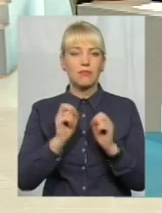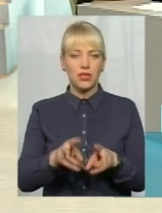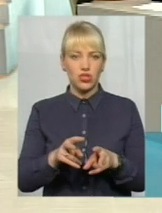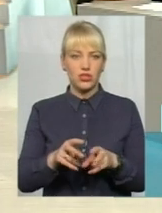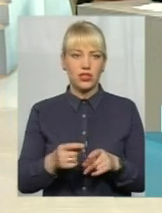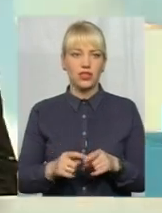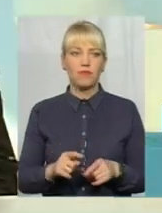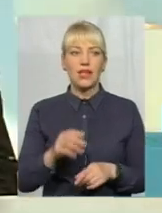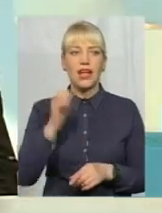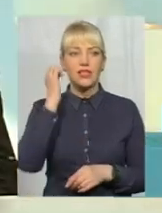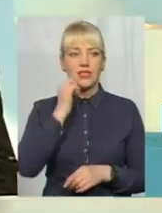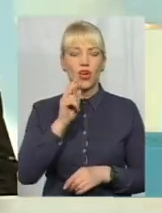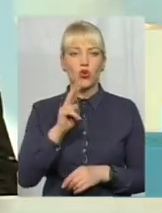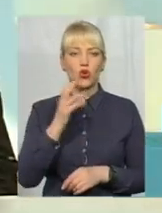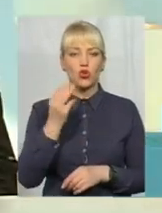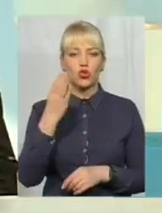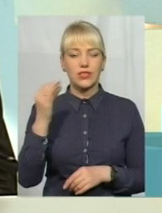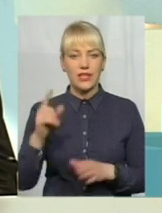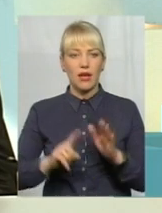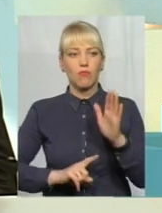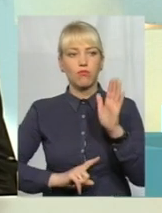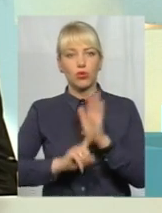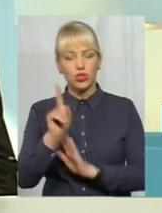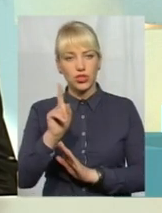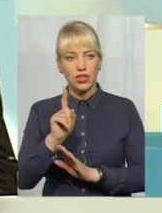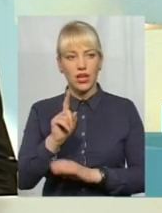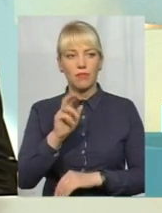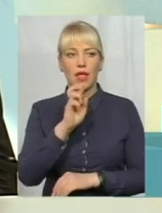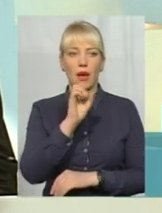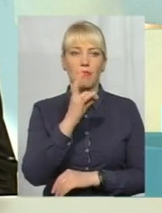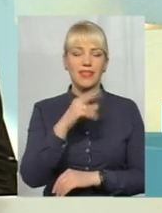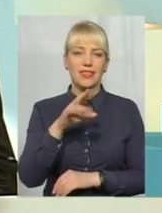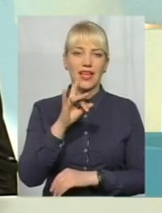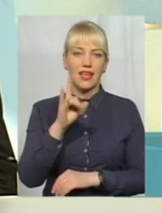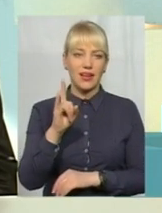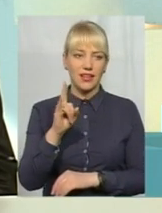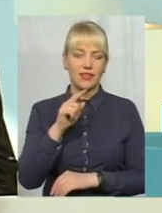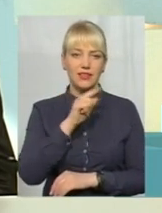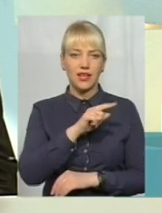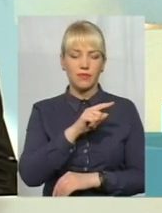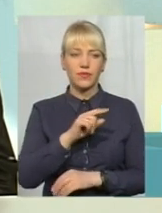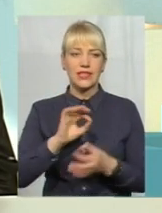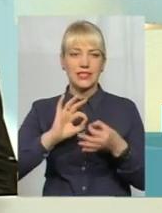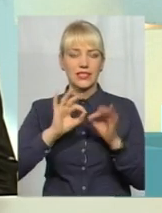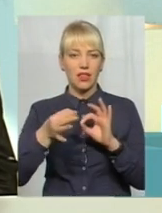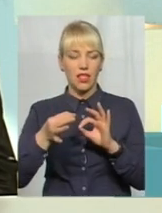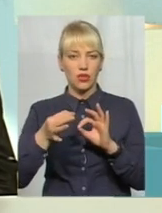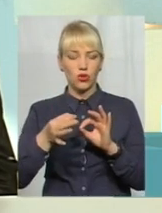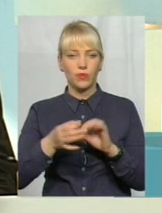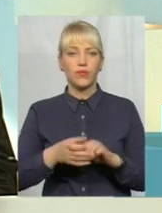Ну, з Старокостянтинського шосе і розпочинаємо, А з Бандери, насправді, все доволі складно.